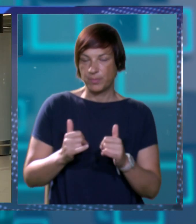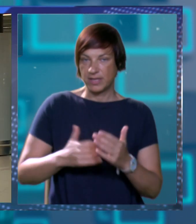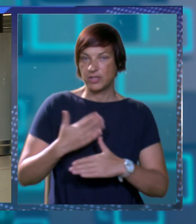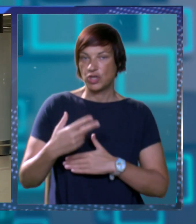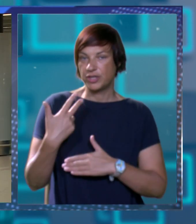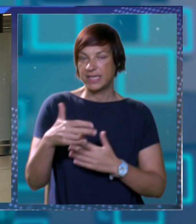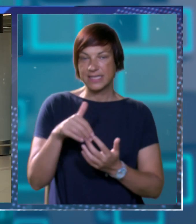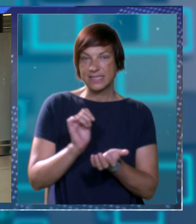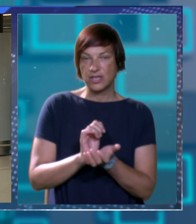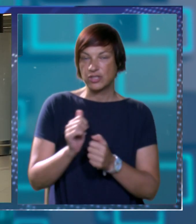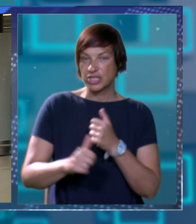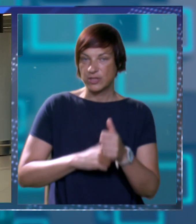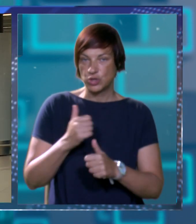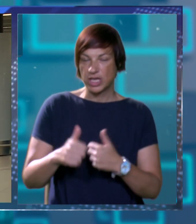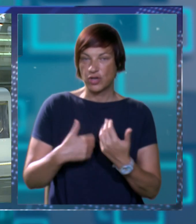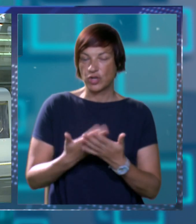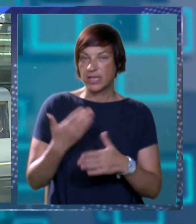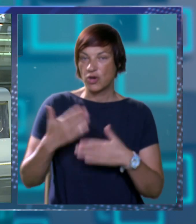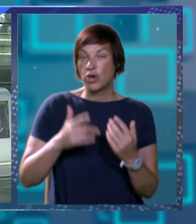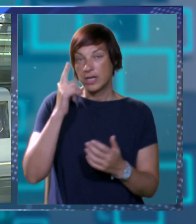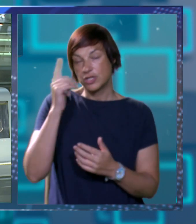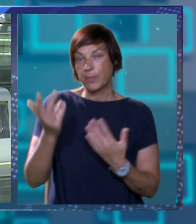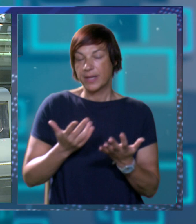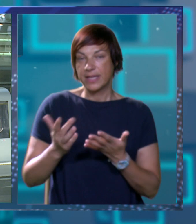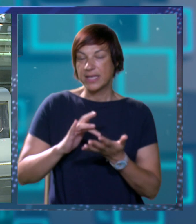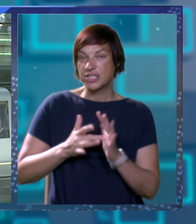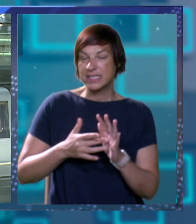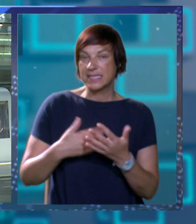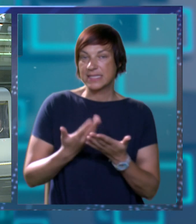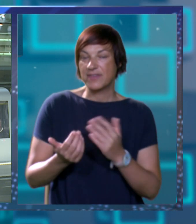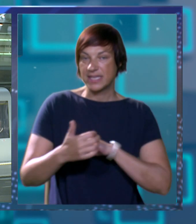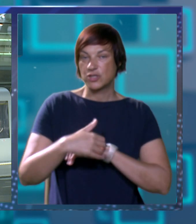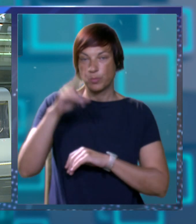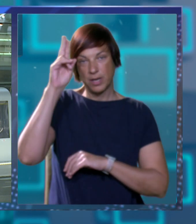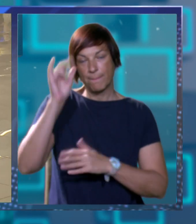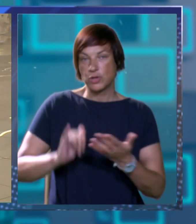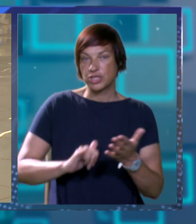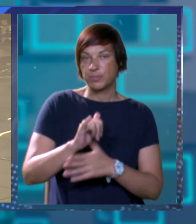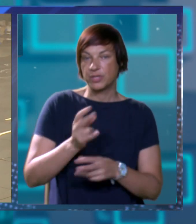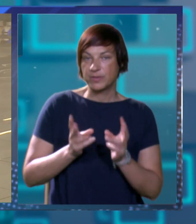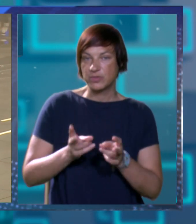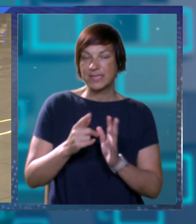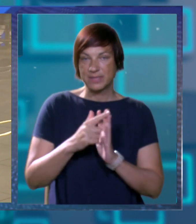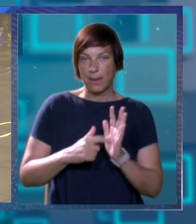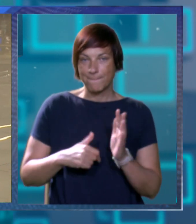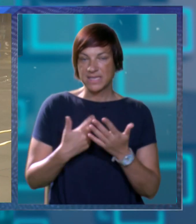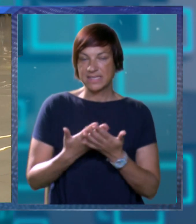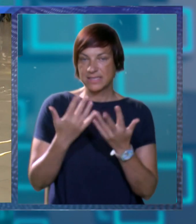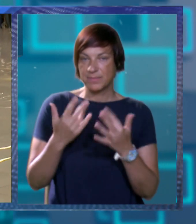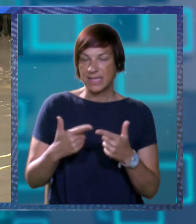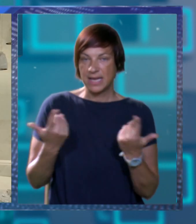OVE do 30. ožujka iduće godine. Konačno je poznato i gdje će se sve upravo iz Dubrovnika moći putovati u zimskim mjesecima.